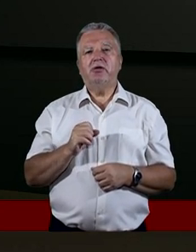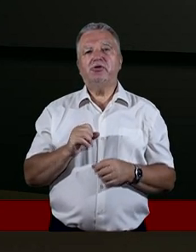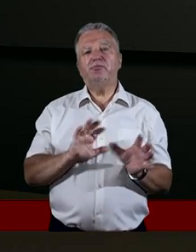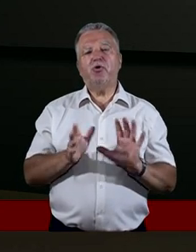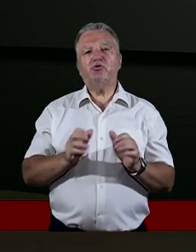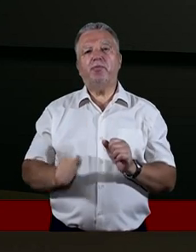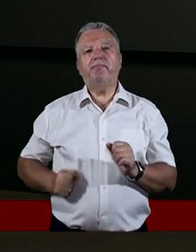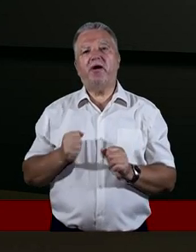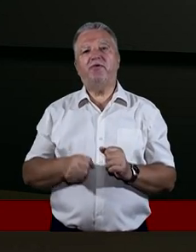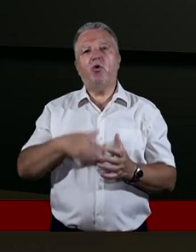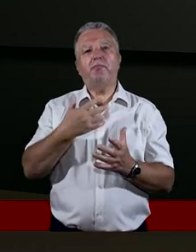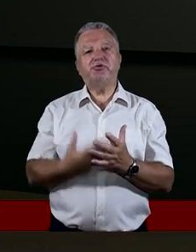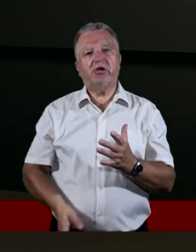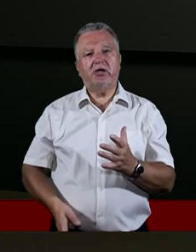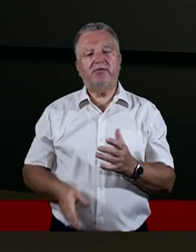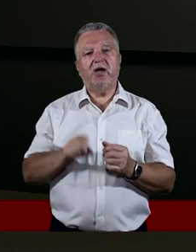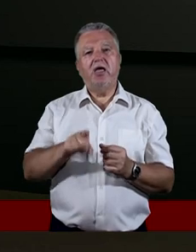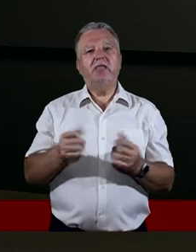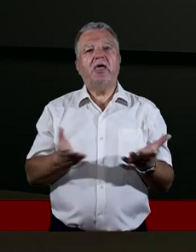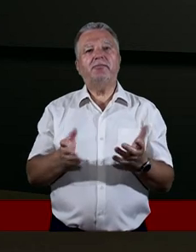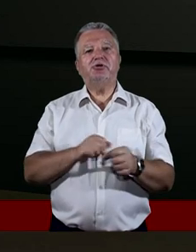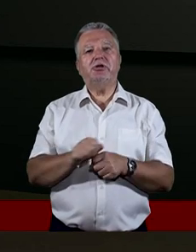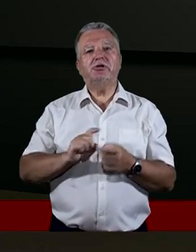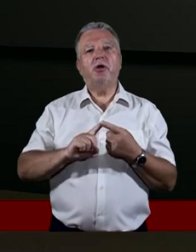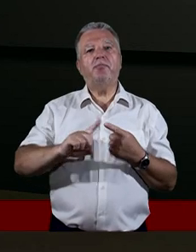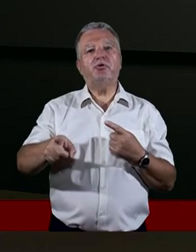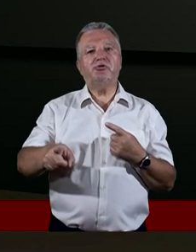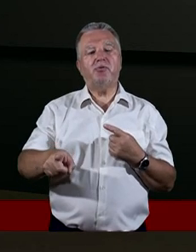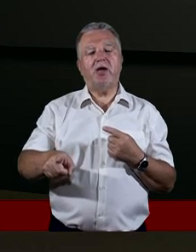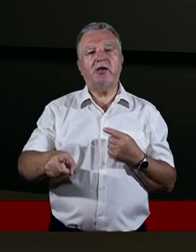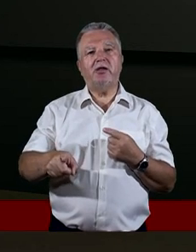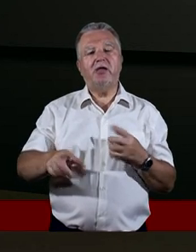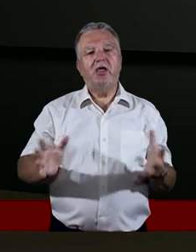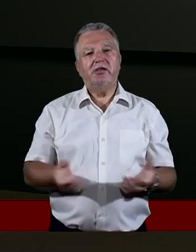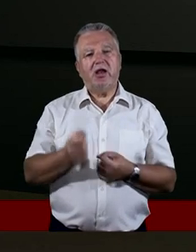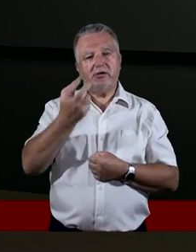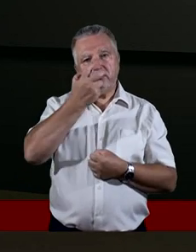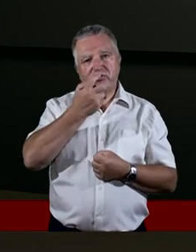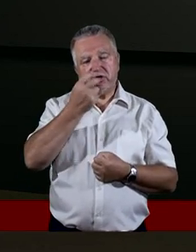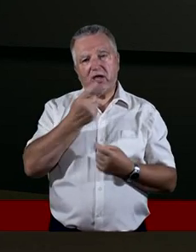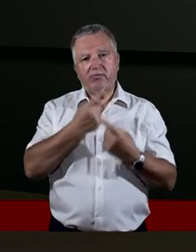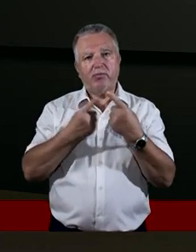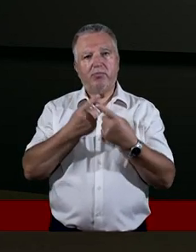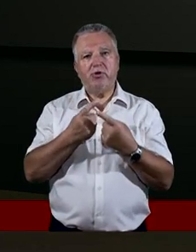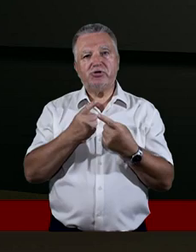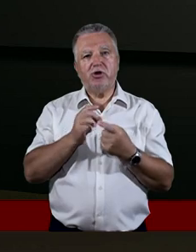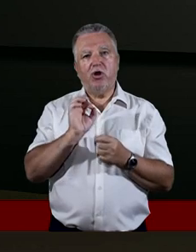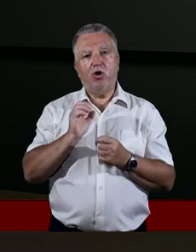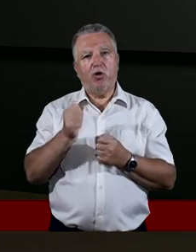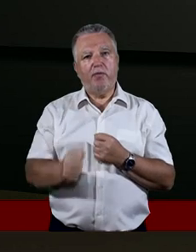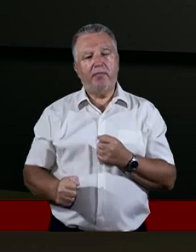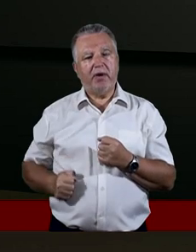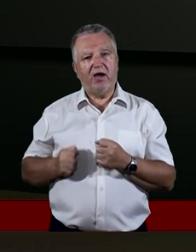Tam, gdzie jest posłany. Znalazłem bardzo ciekawą myśl dotyczącą apostoła Pawła. Ktoś próbował